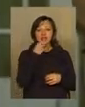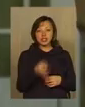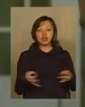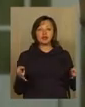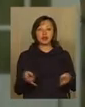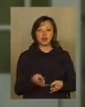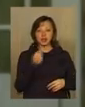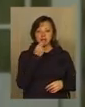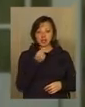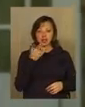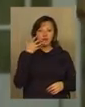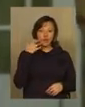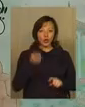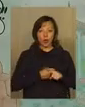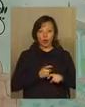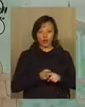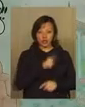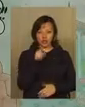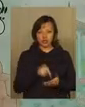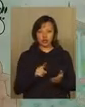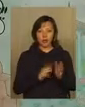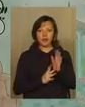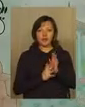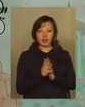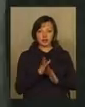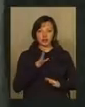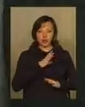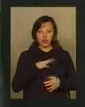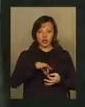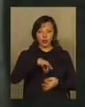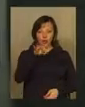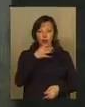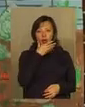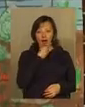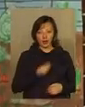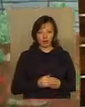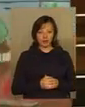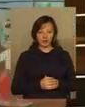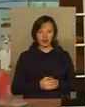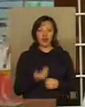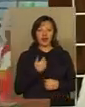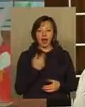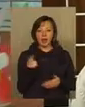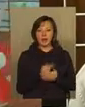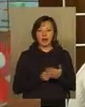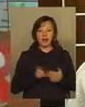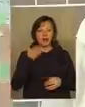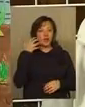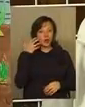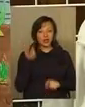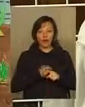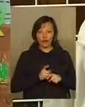чого потрібно їсти фрукти та овочі? Щоб вирости і бути стрункою гарною. Я намалювала фрукти і